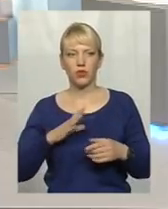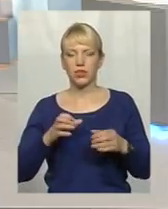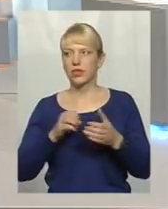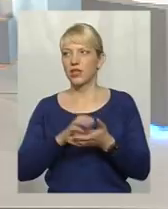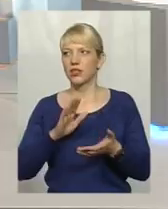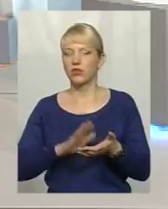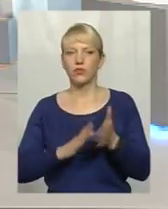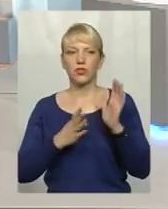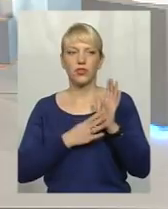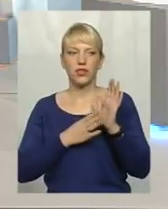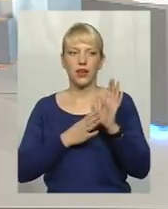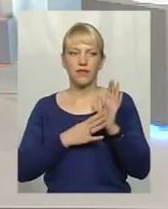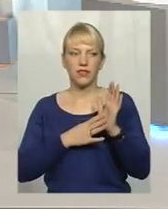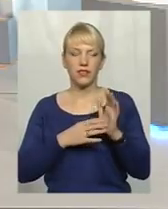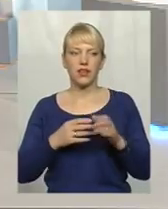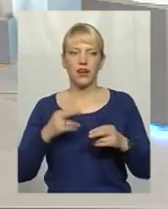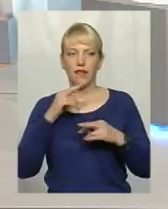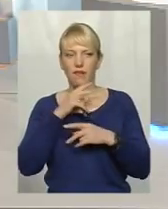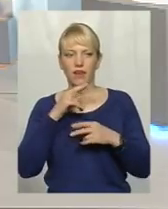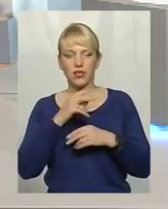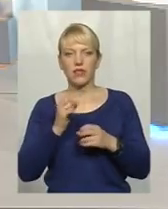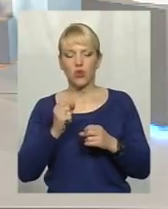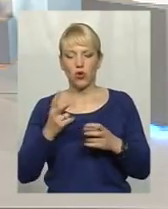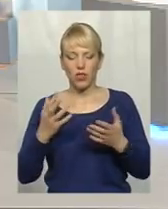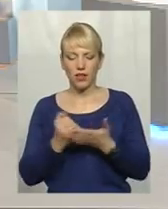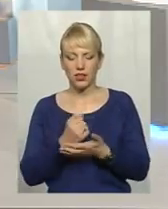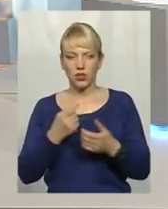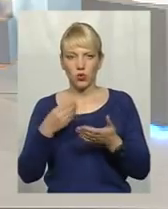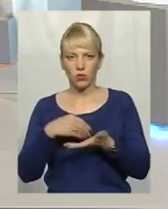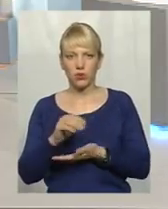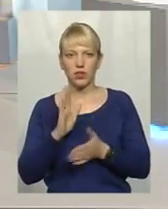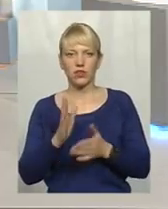аптечній мережі можливо було знайти тільки одну із вакцин.